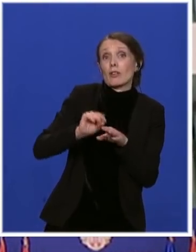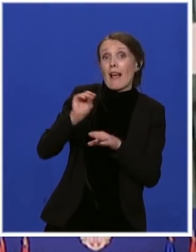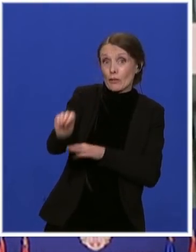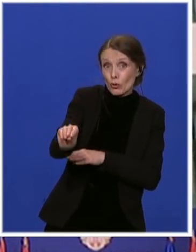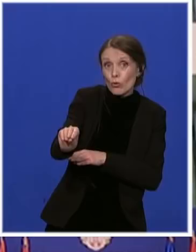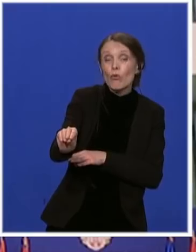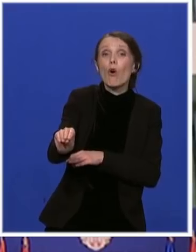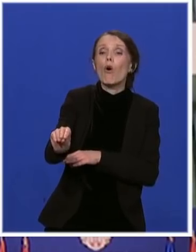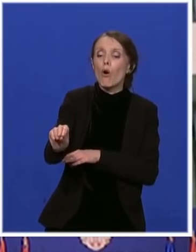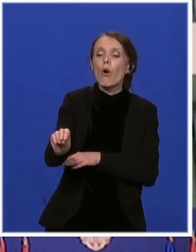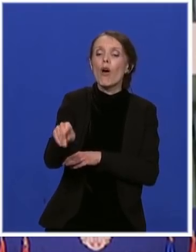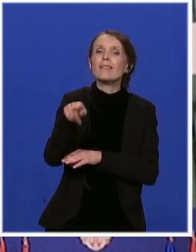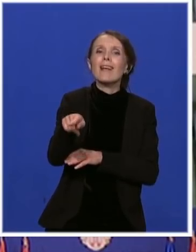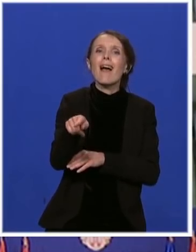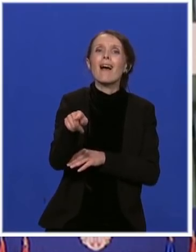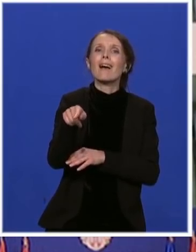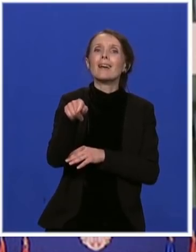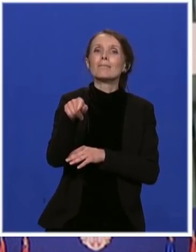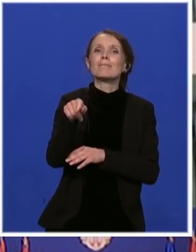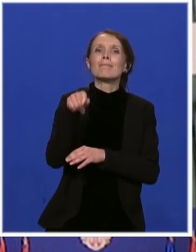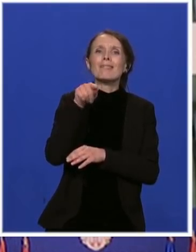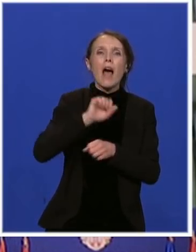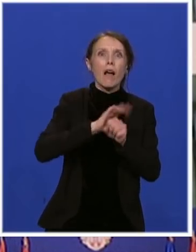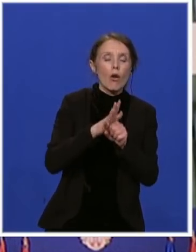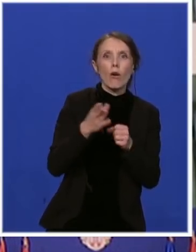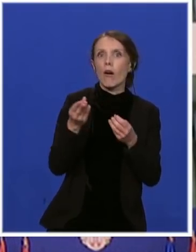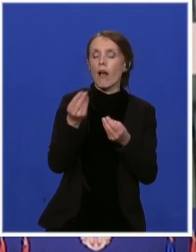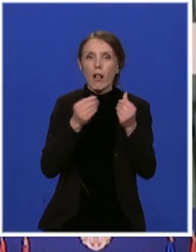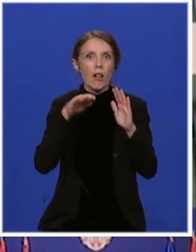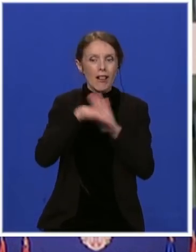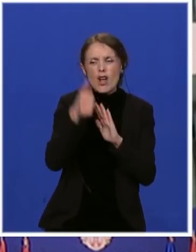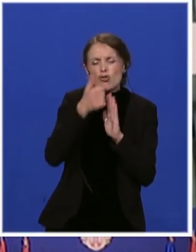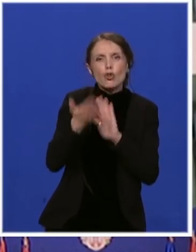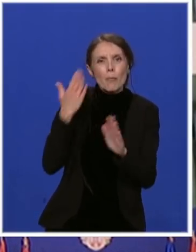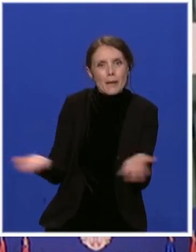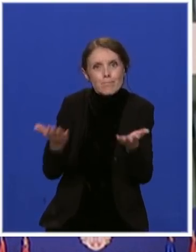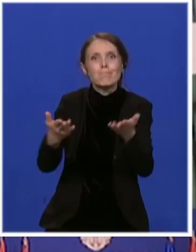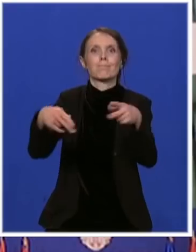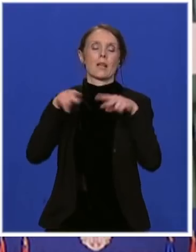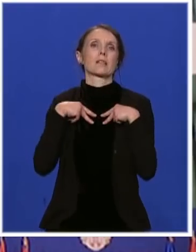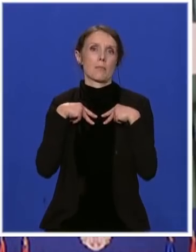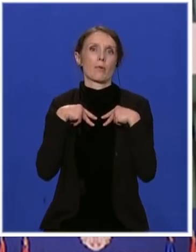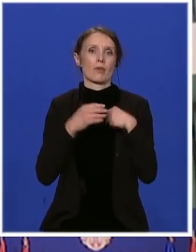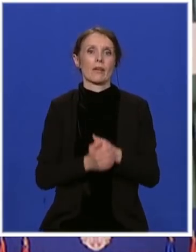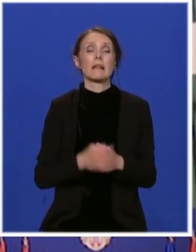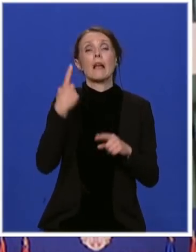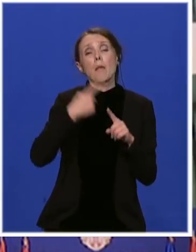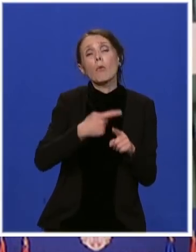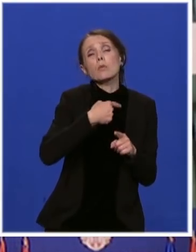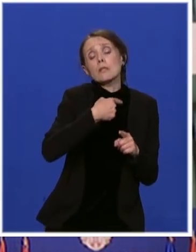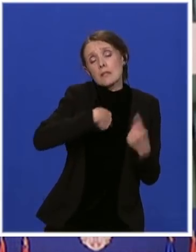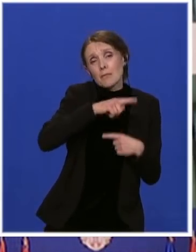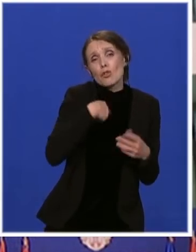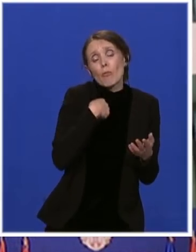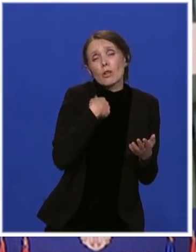kako bi ekonomski oporavak mogao što pre da počne. Takođe, predložit ćemo i dodatno